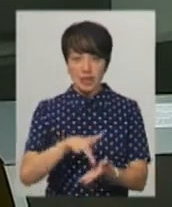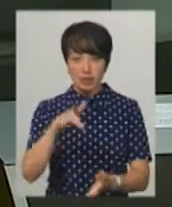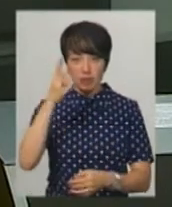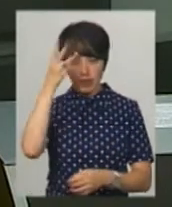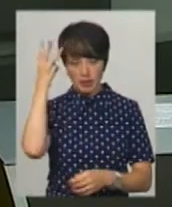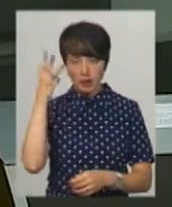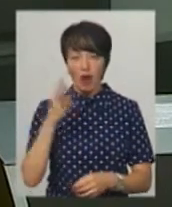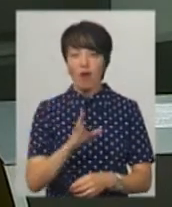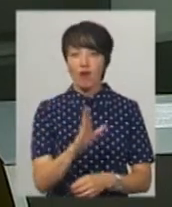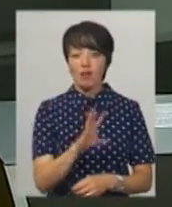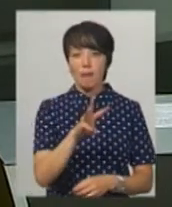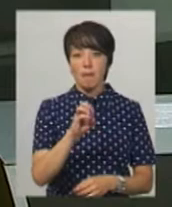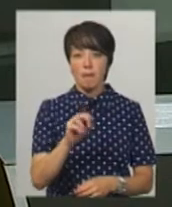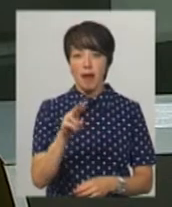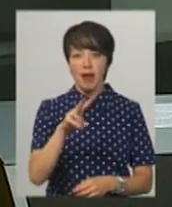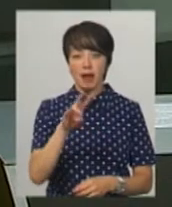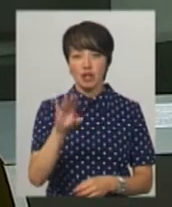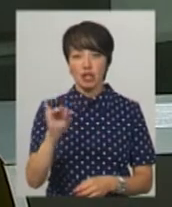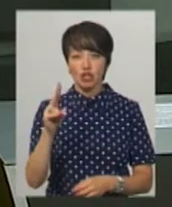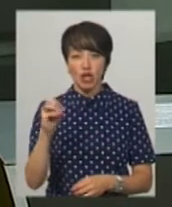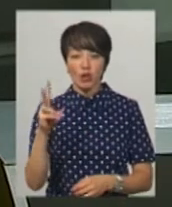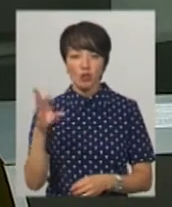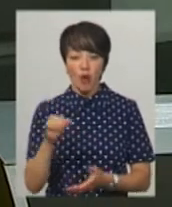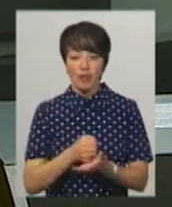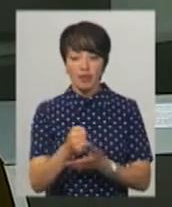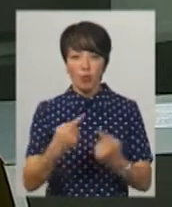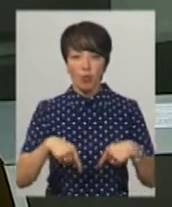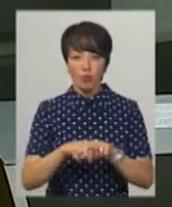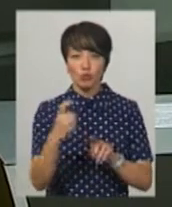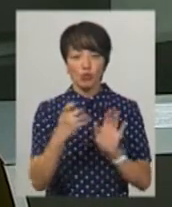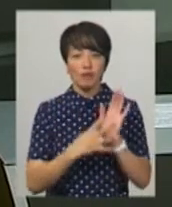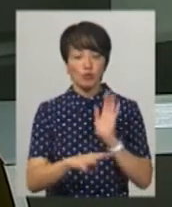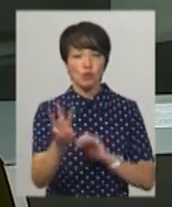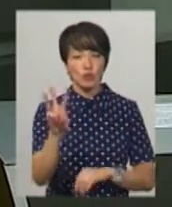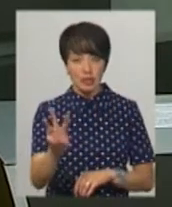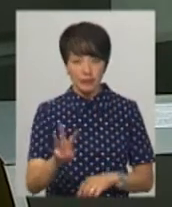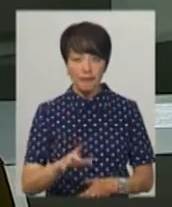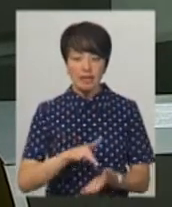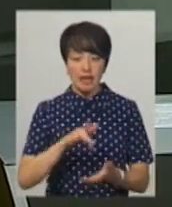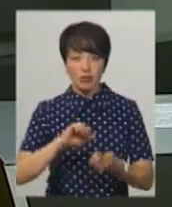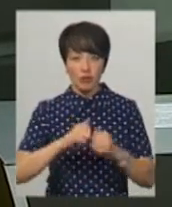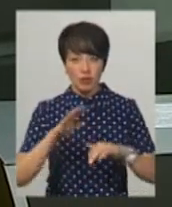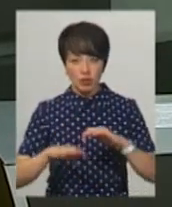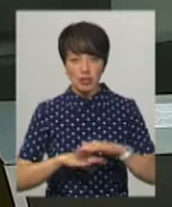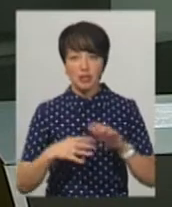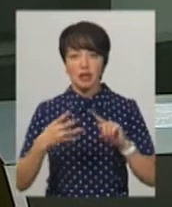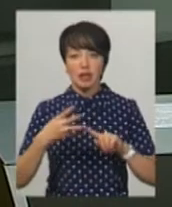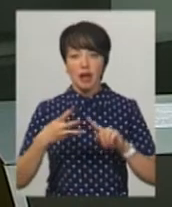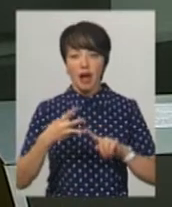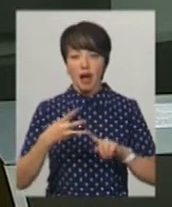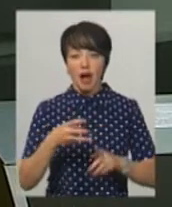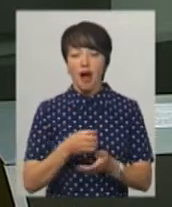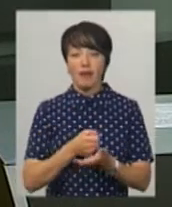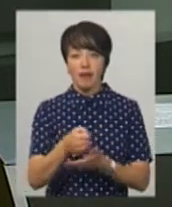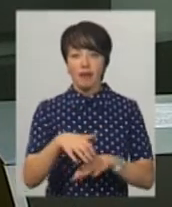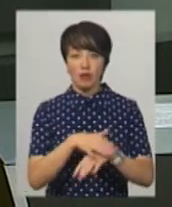Хмельницькому. Володимир Мельниченко – кандидат у народні депутати за виборчим округом 193 із центром у Кам'янці-Подільському. Та кандидат